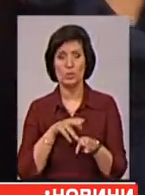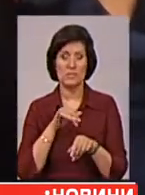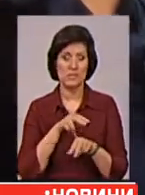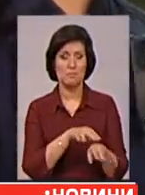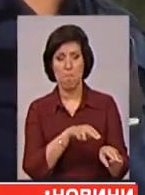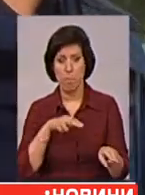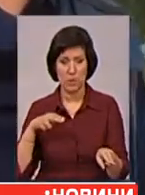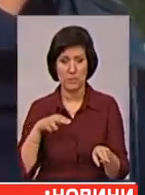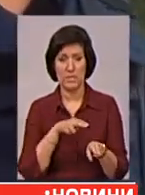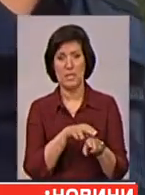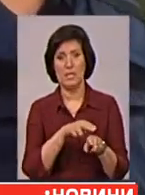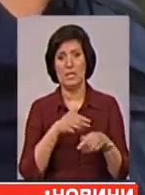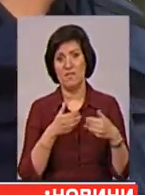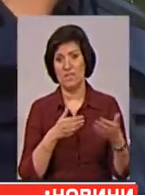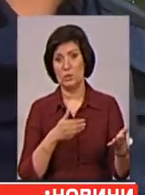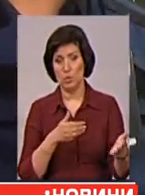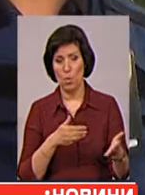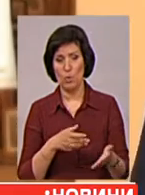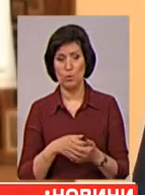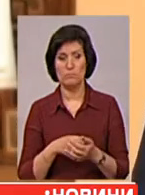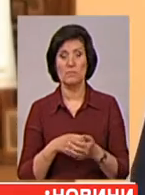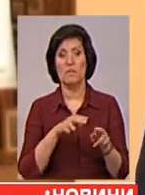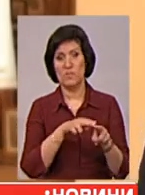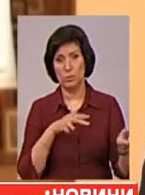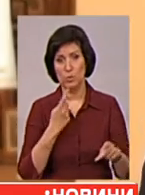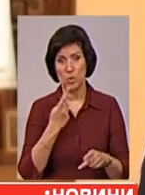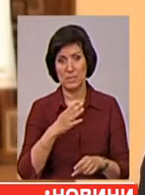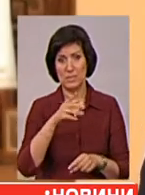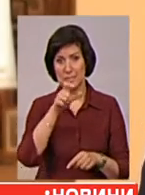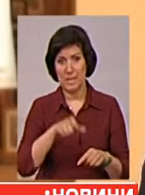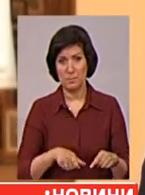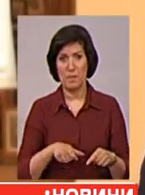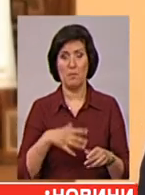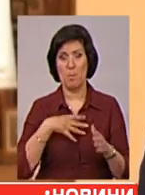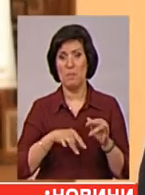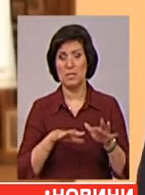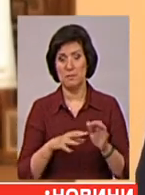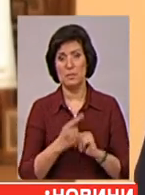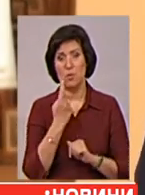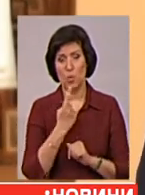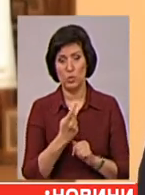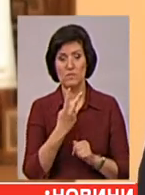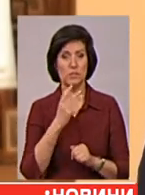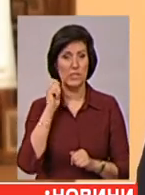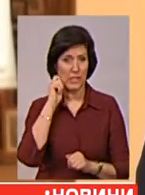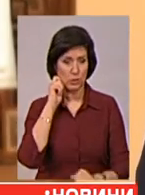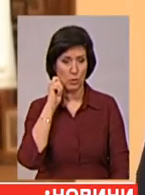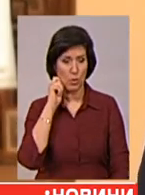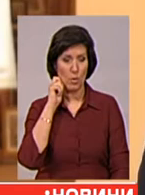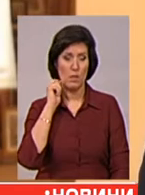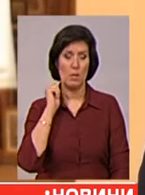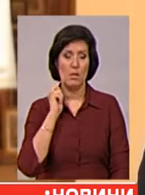здійснив постріли в їх сторону. Від пострілів один із нападників помер на місці, ще одного 24-річного